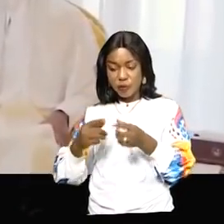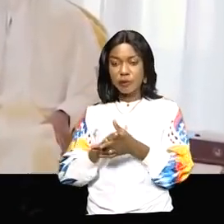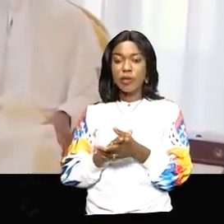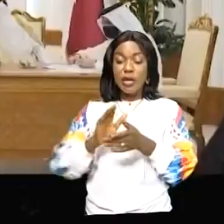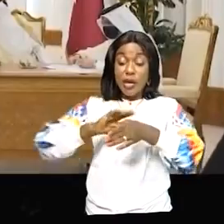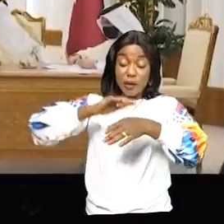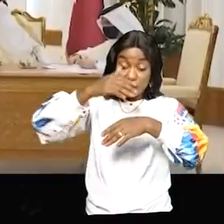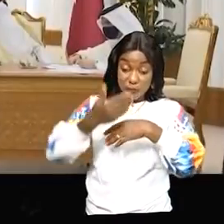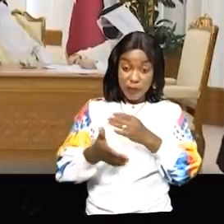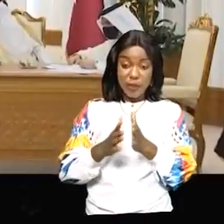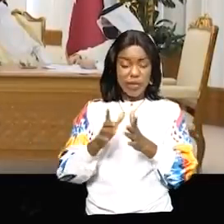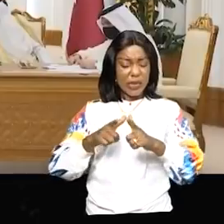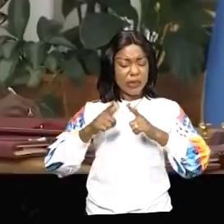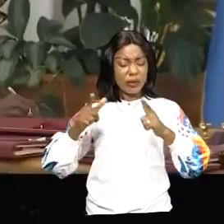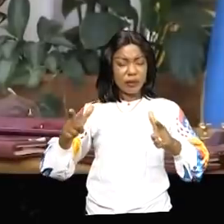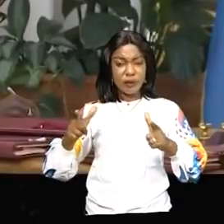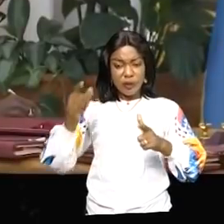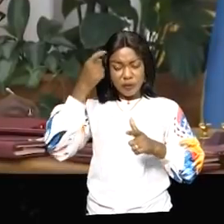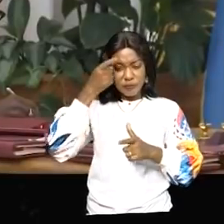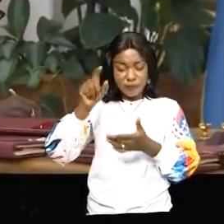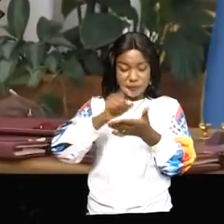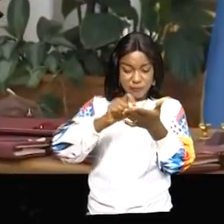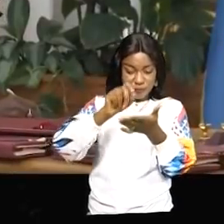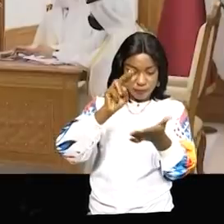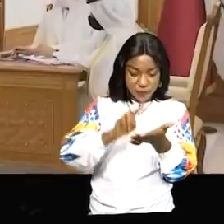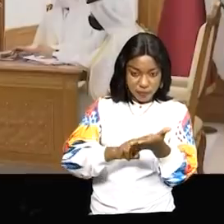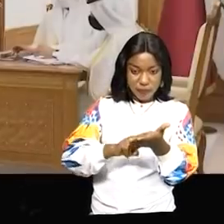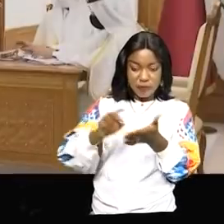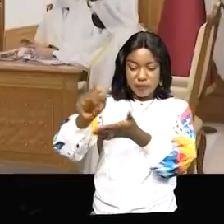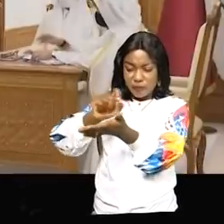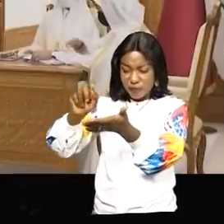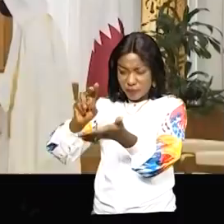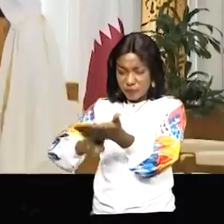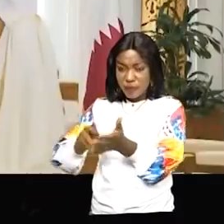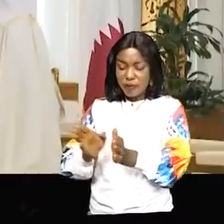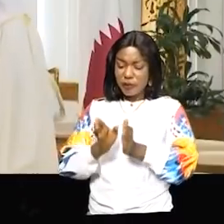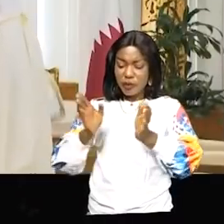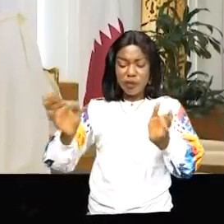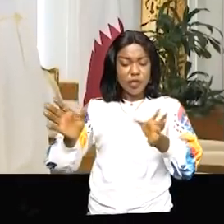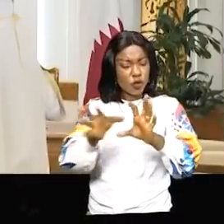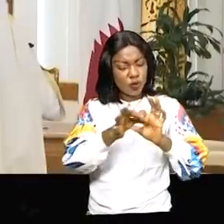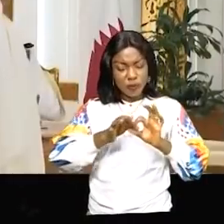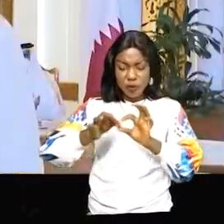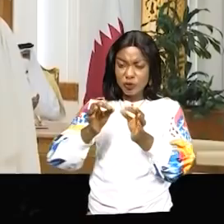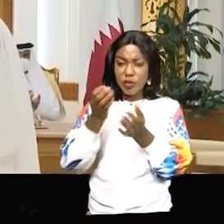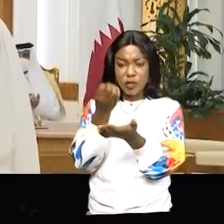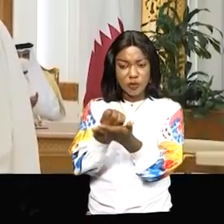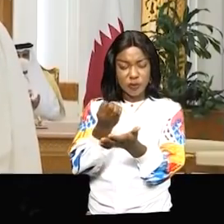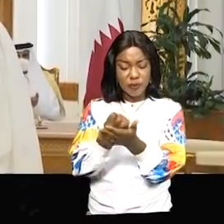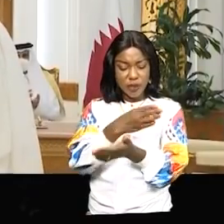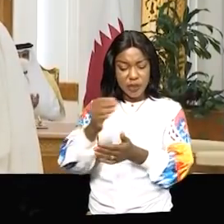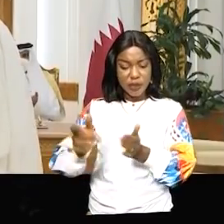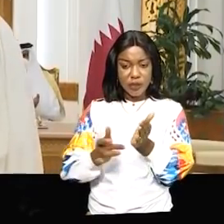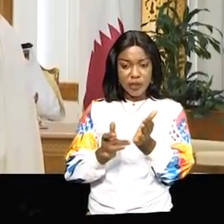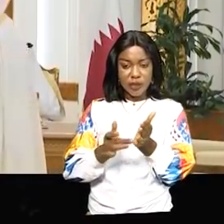ensuite le grand moment de signature d'un accord général des coopérations économiques, commerciales et techniques entre la RDC